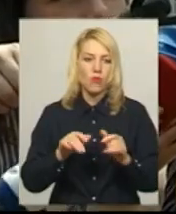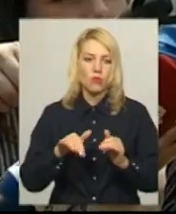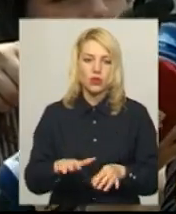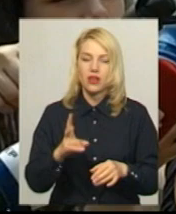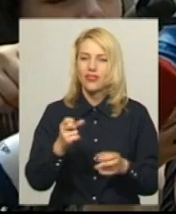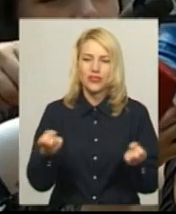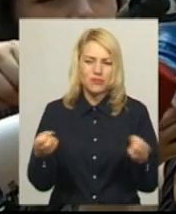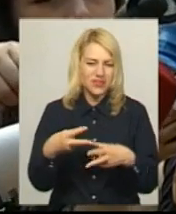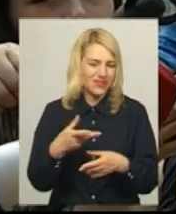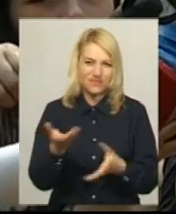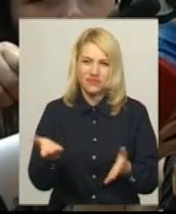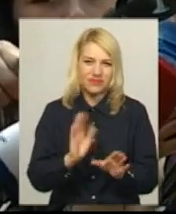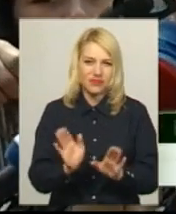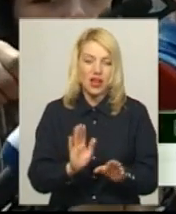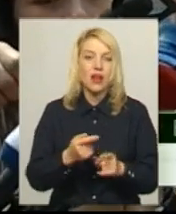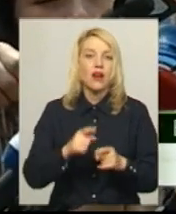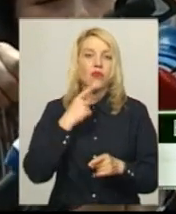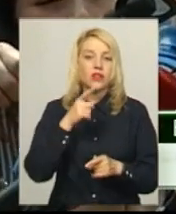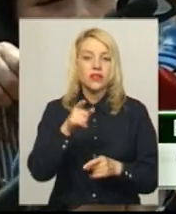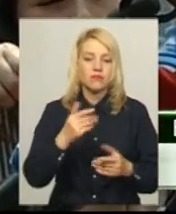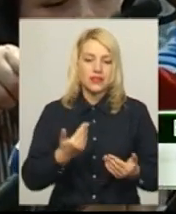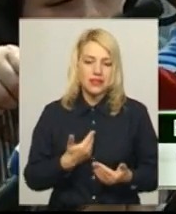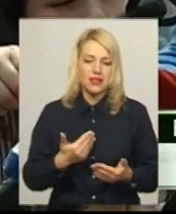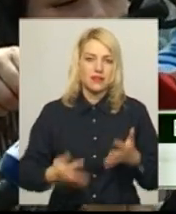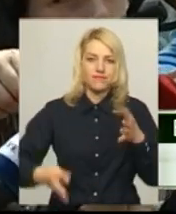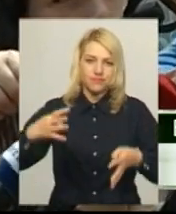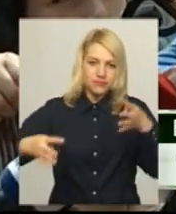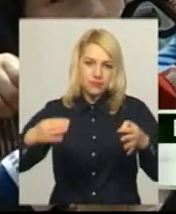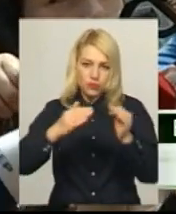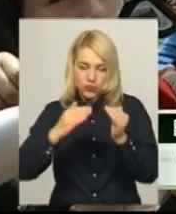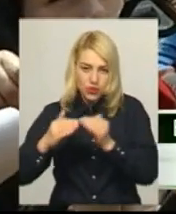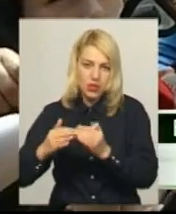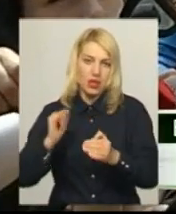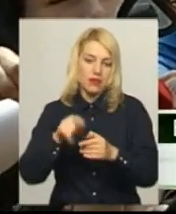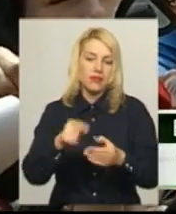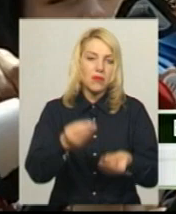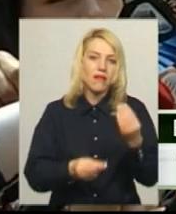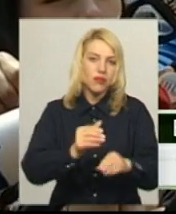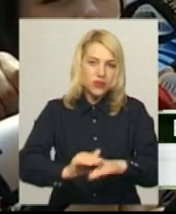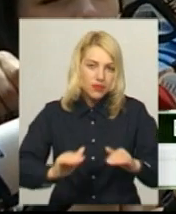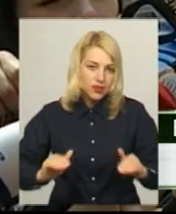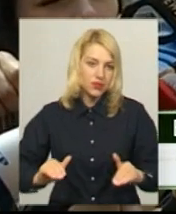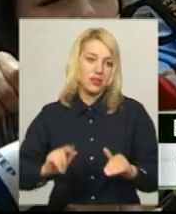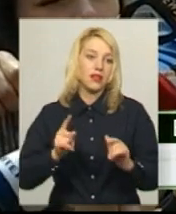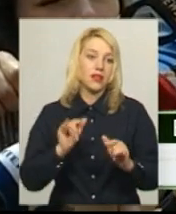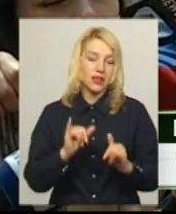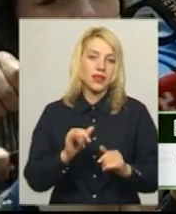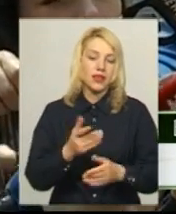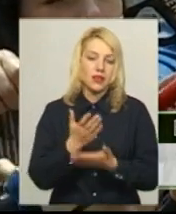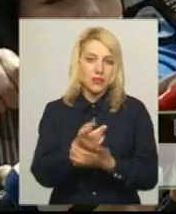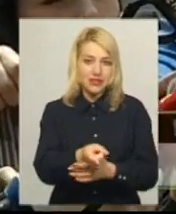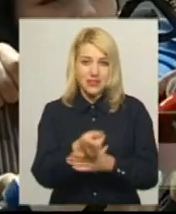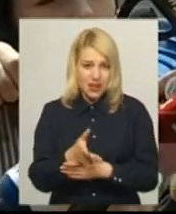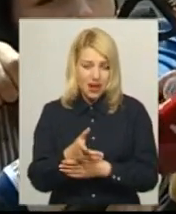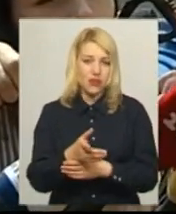Там житлова забудова, відомо, що там ходять люди, граються маленькі діти. Тому стріляючи, навіть не